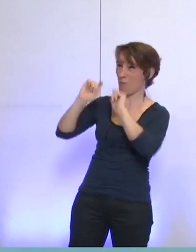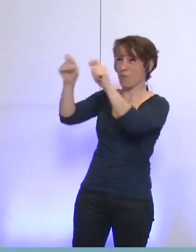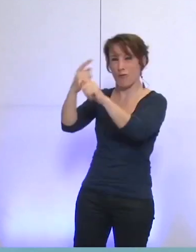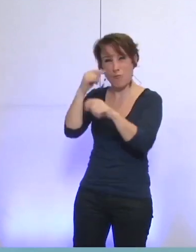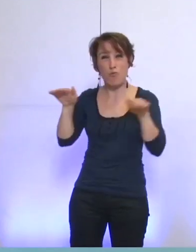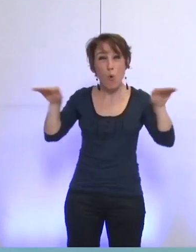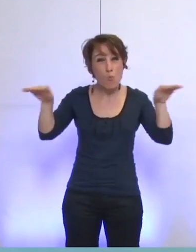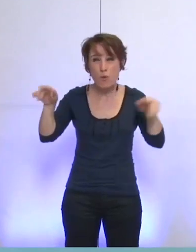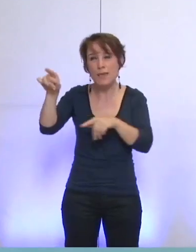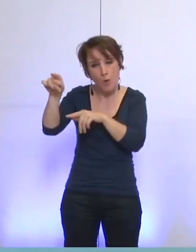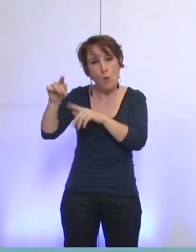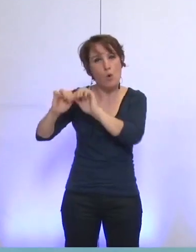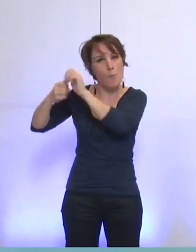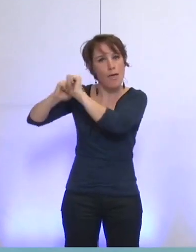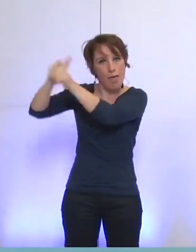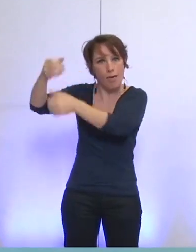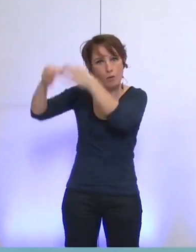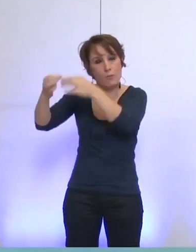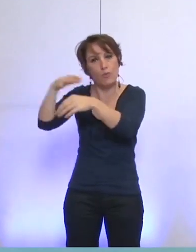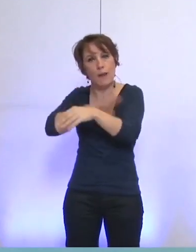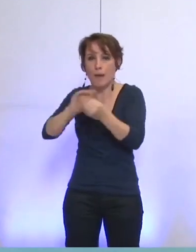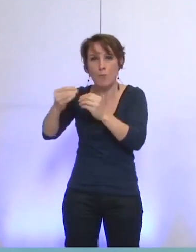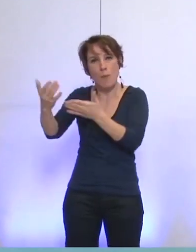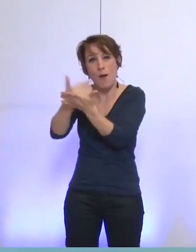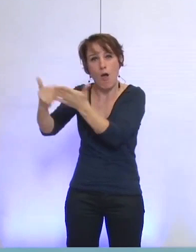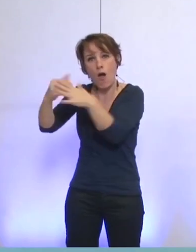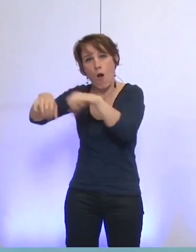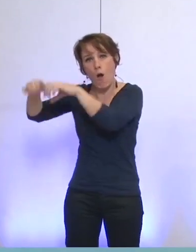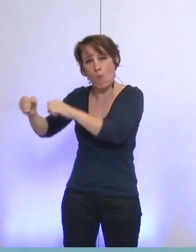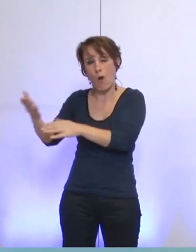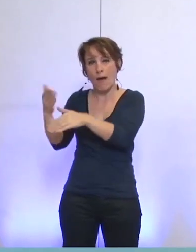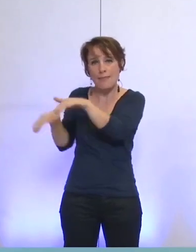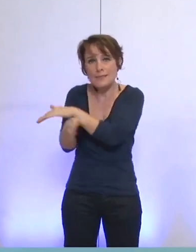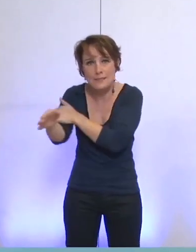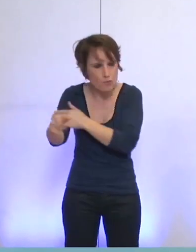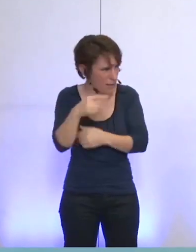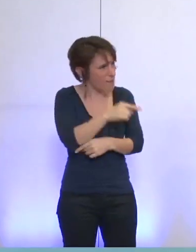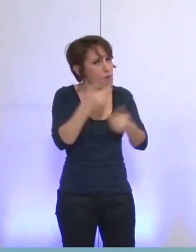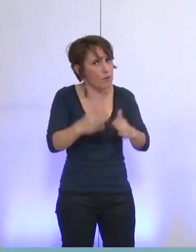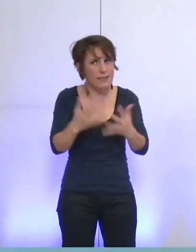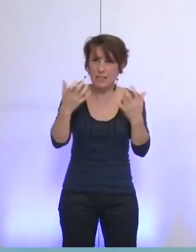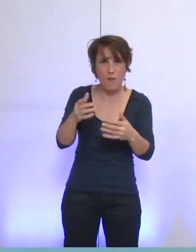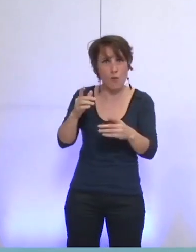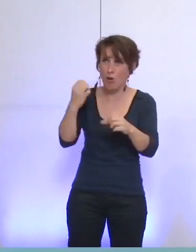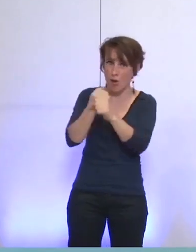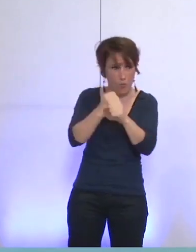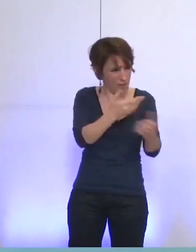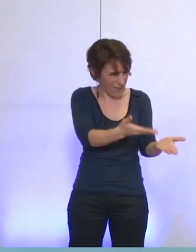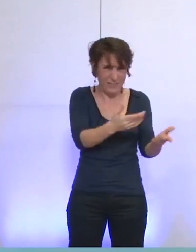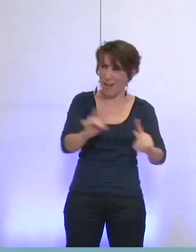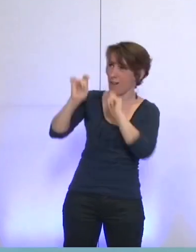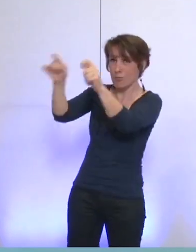représente derrière, vous êtes en train de choisir de donner au privé, à Vinci et à Bouygues, l'éclairage public, le service public de Grenoble. Merci.